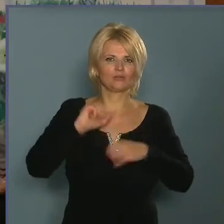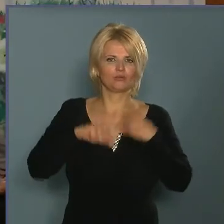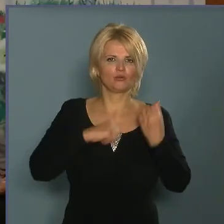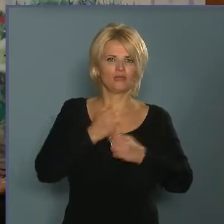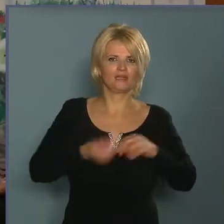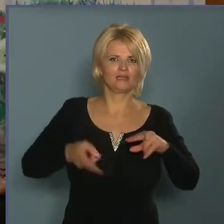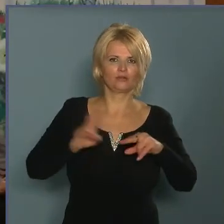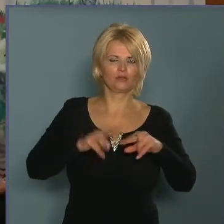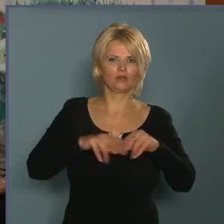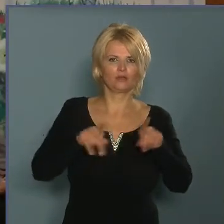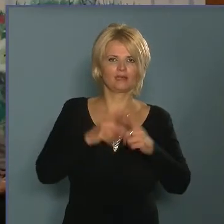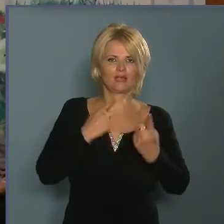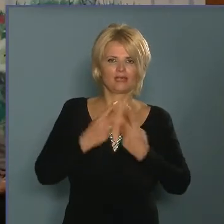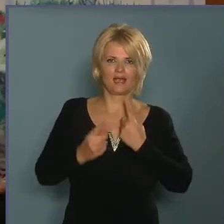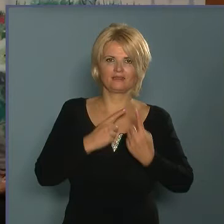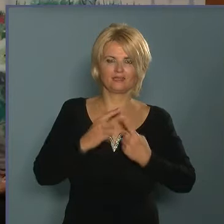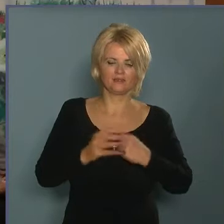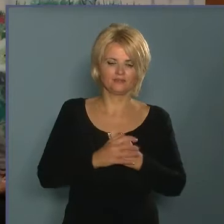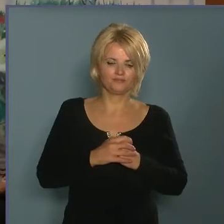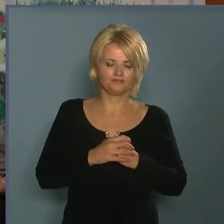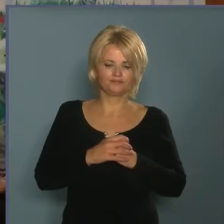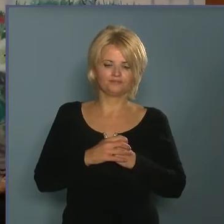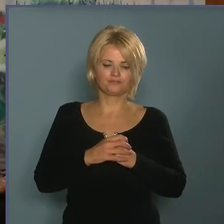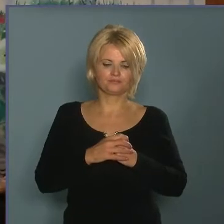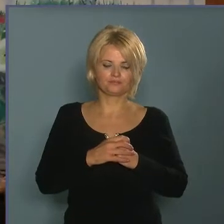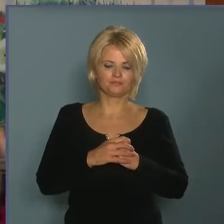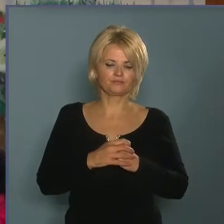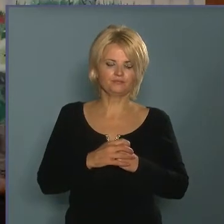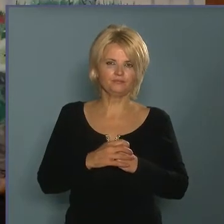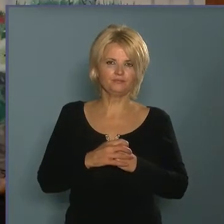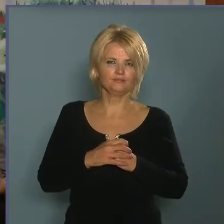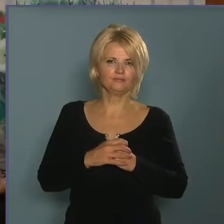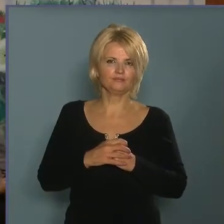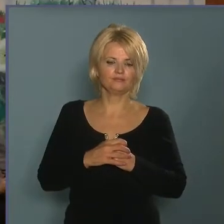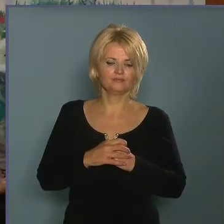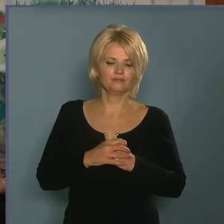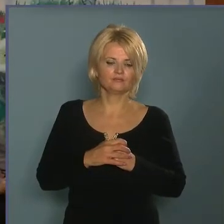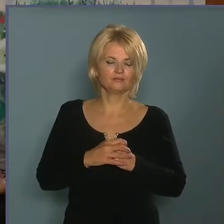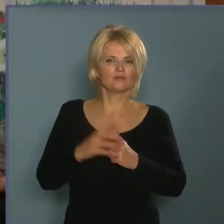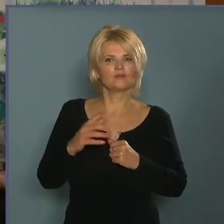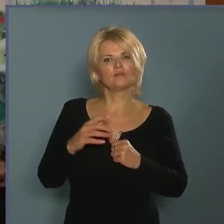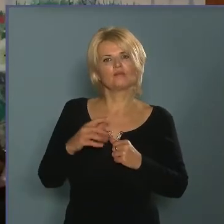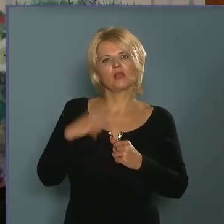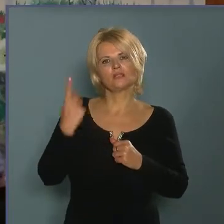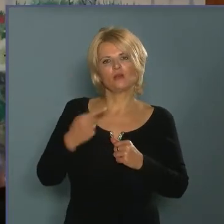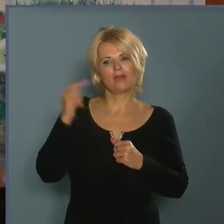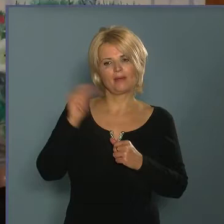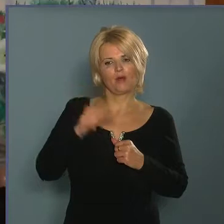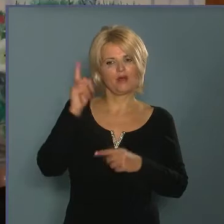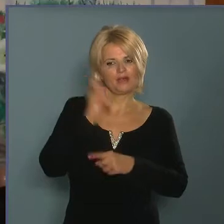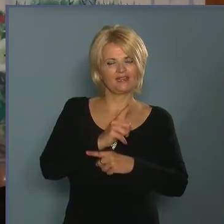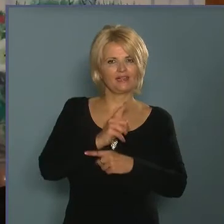Egyre több ilyen játék van szerencsére. Illetve, ami még nem érkezett meg, de nagyon hamarosan megérkezik a szobába, rendeltünk olyan